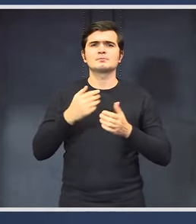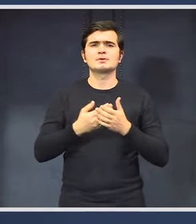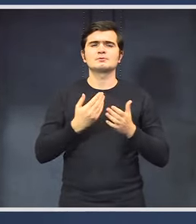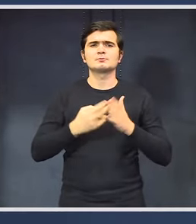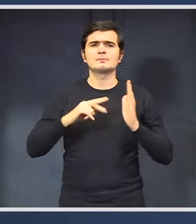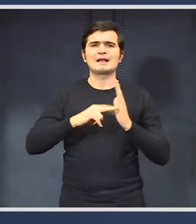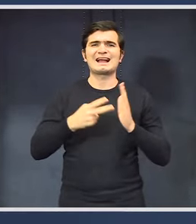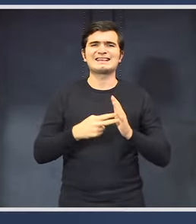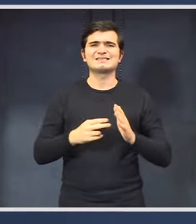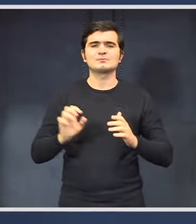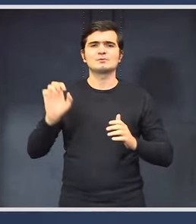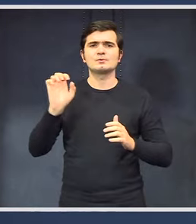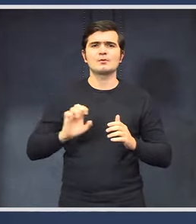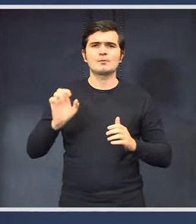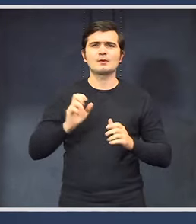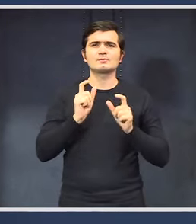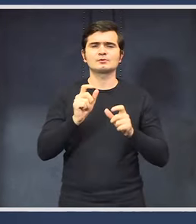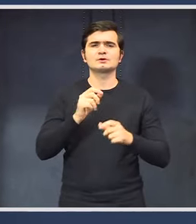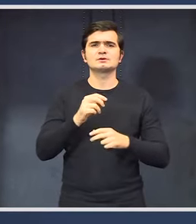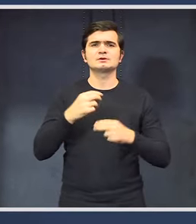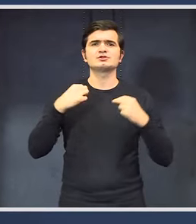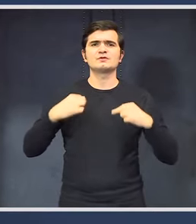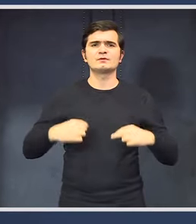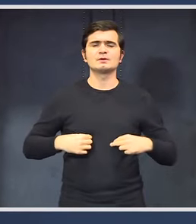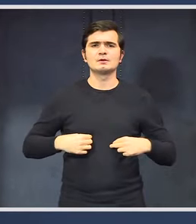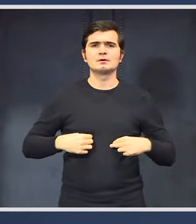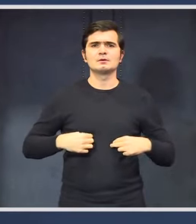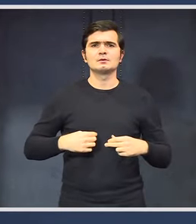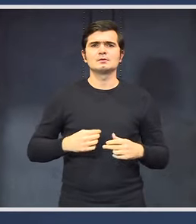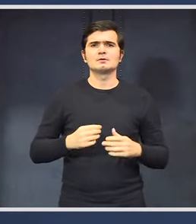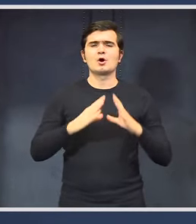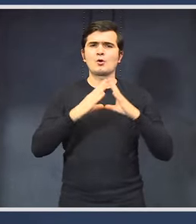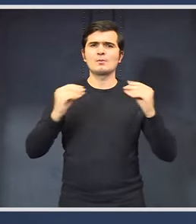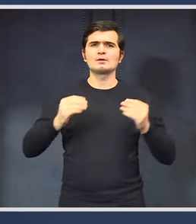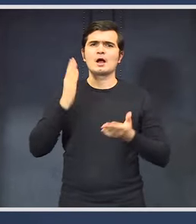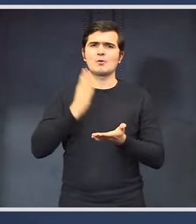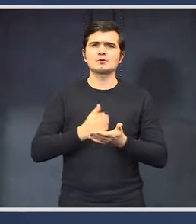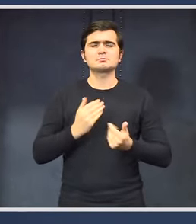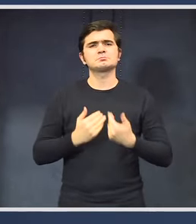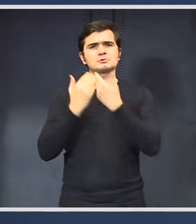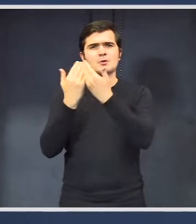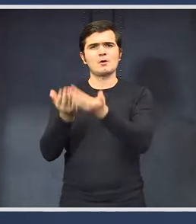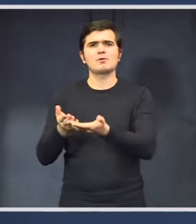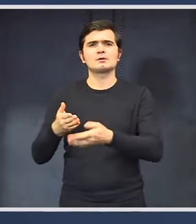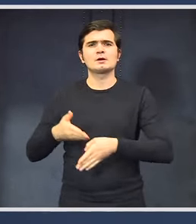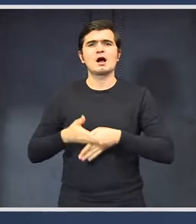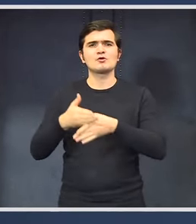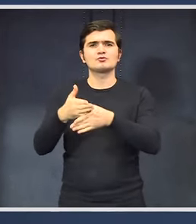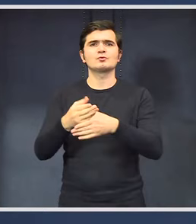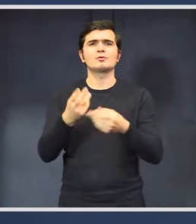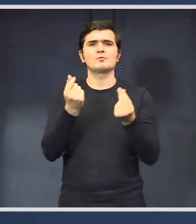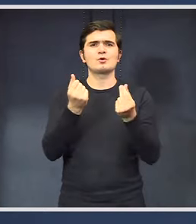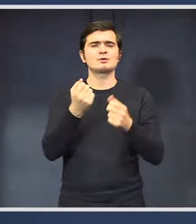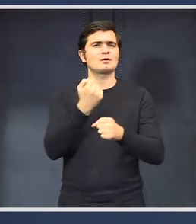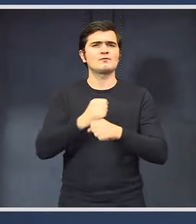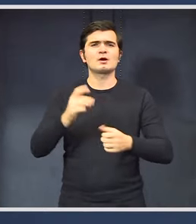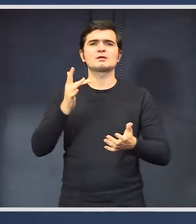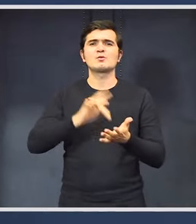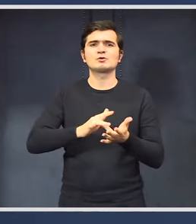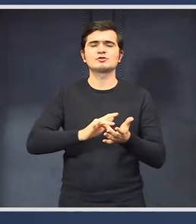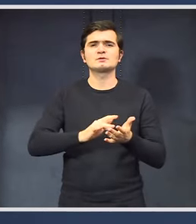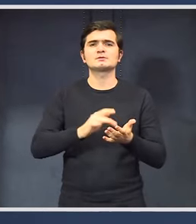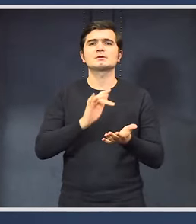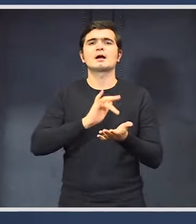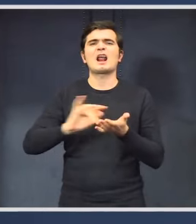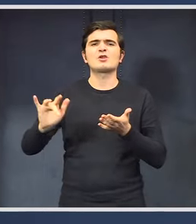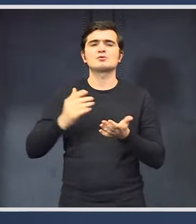protecție civilă. data 4 februarie 2021, Guvernul României a decis acordarea unui ajutor umanitar extrem de urgență cu titlul gratuit